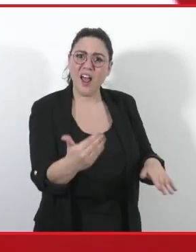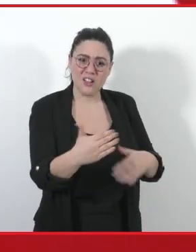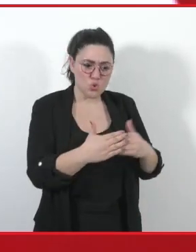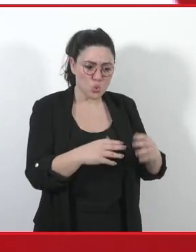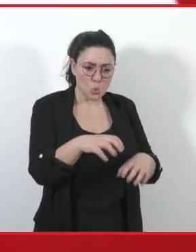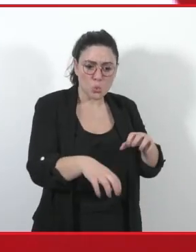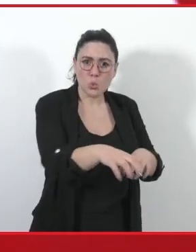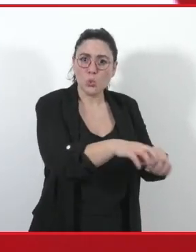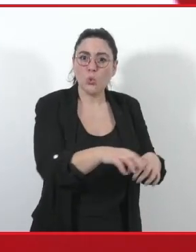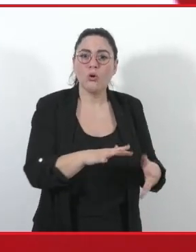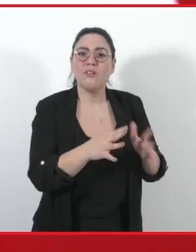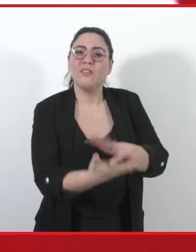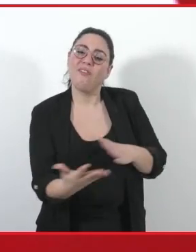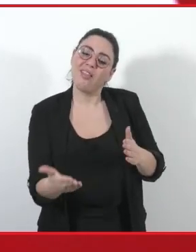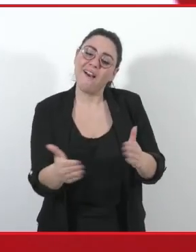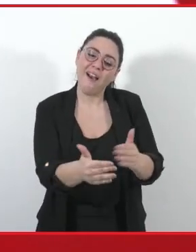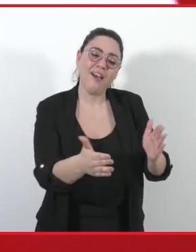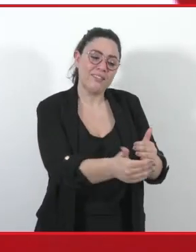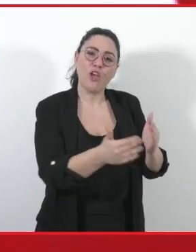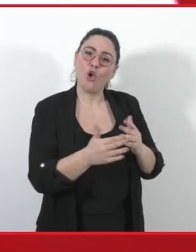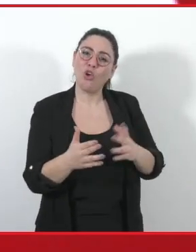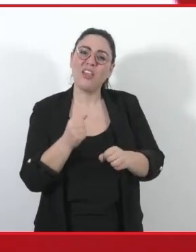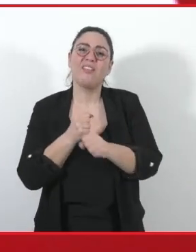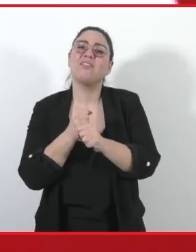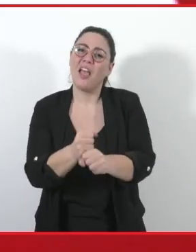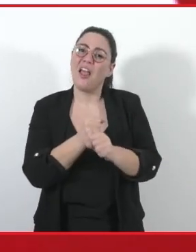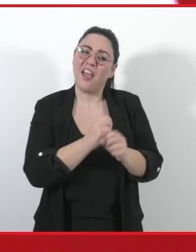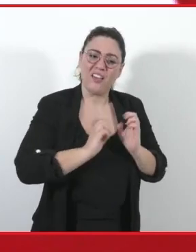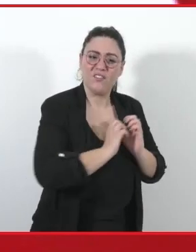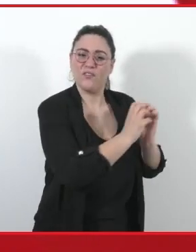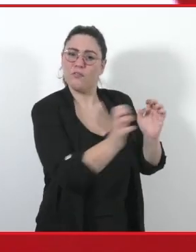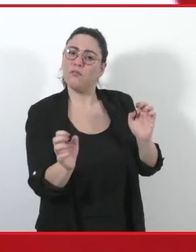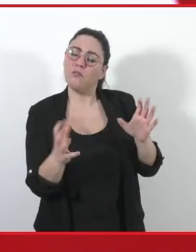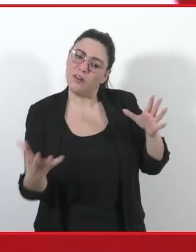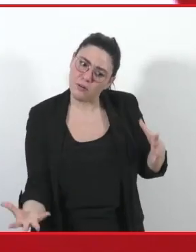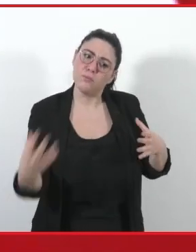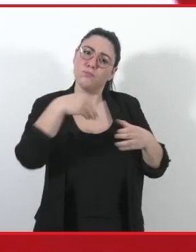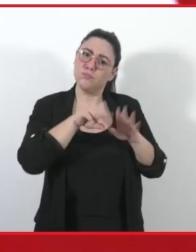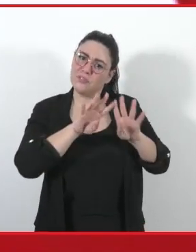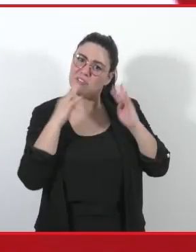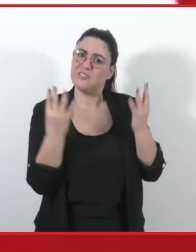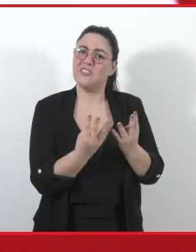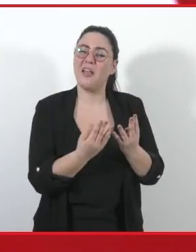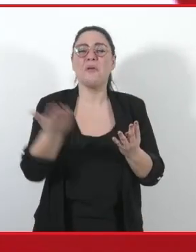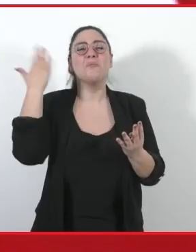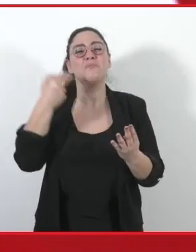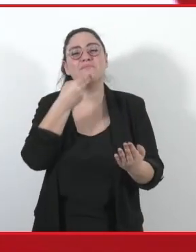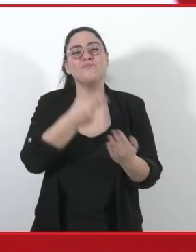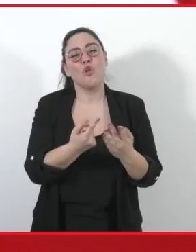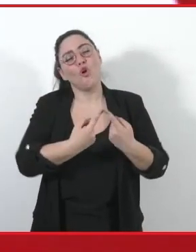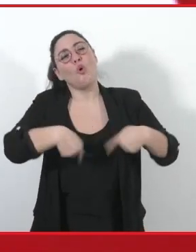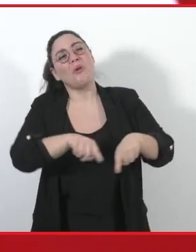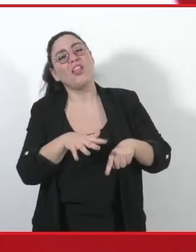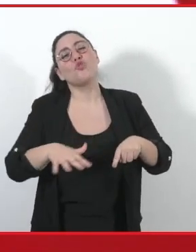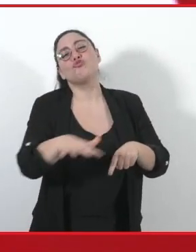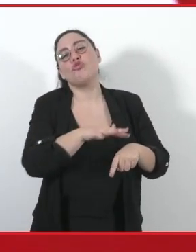i delegati delle varie categorie, in quelli che una volta erano i comitati di zona, o come vogliamo